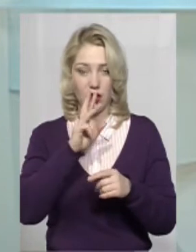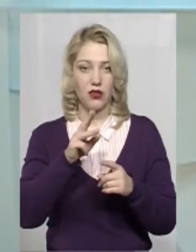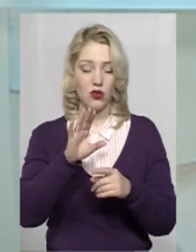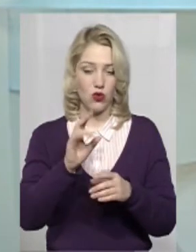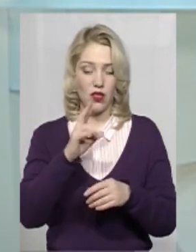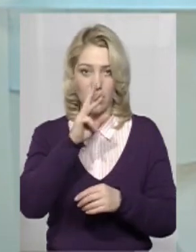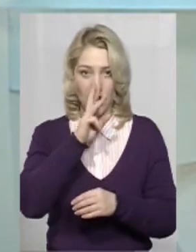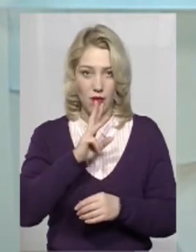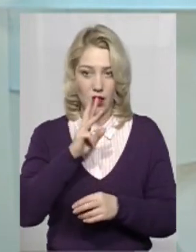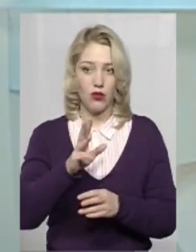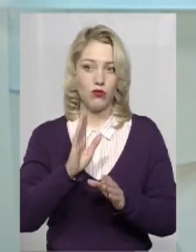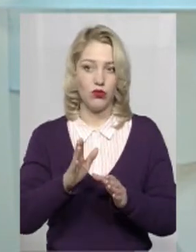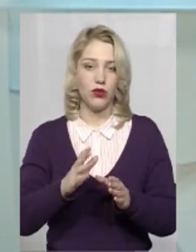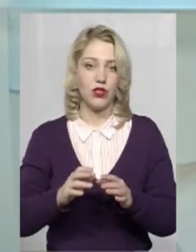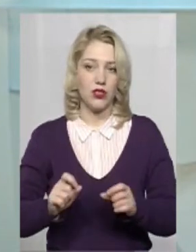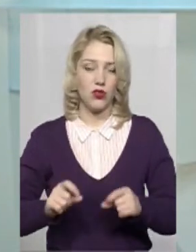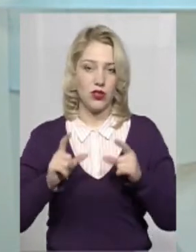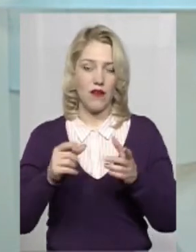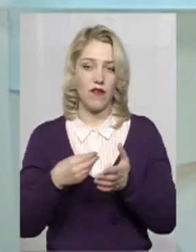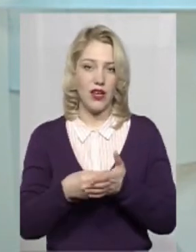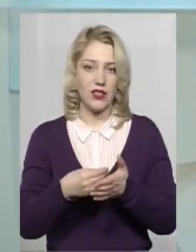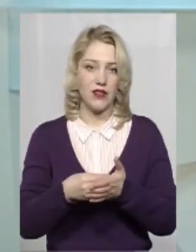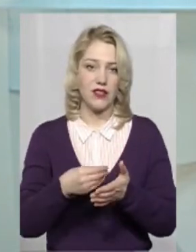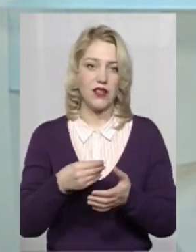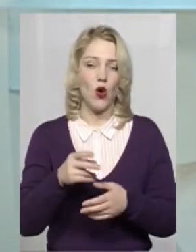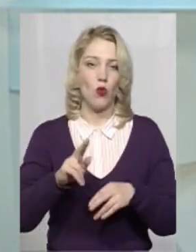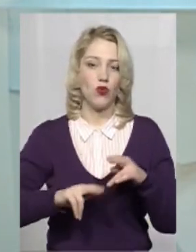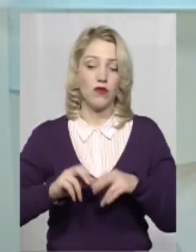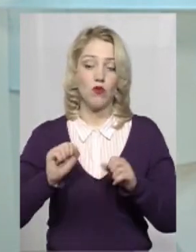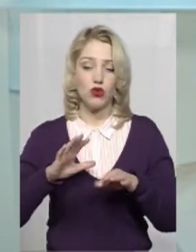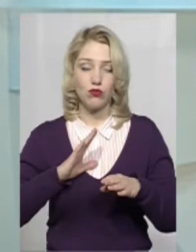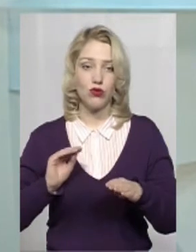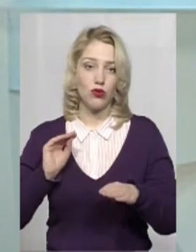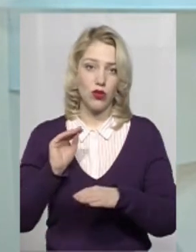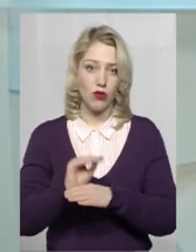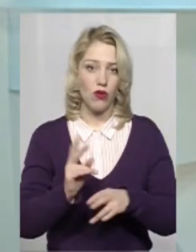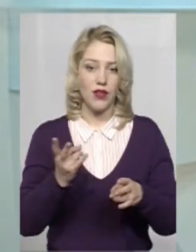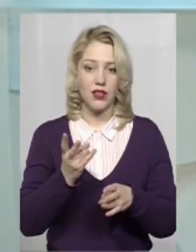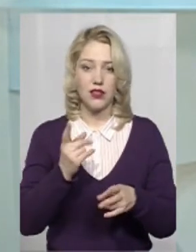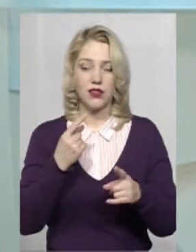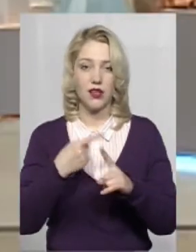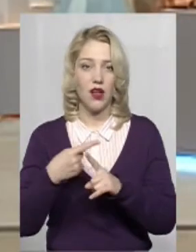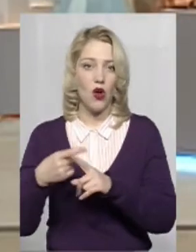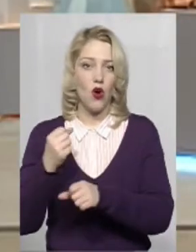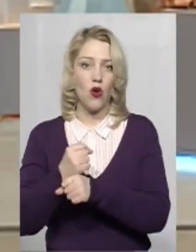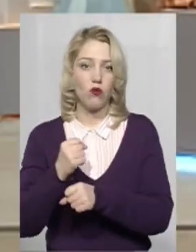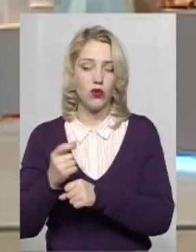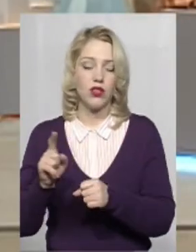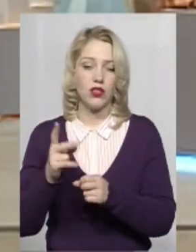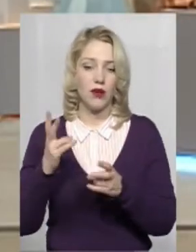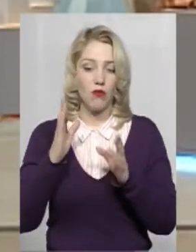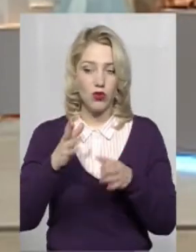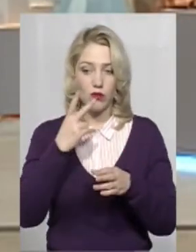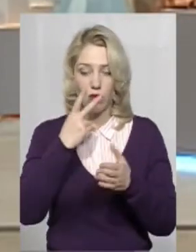заробітну плату зросте вартість будівництва. Можливо, будуть якісь додаткові роботи, які можна буде